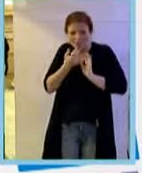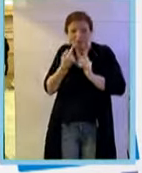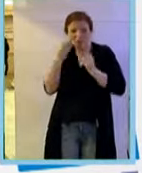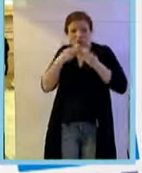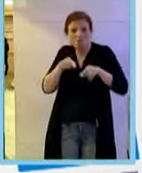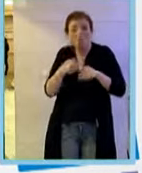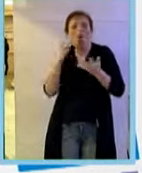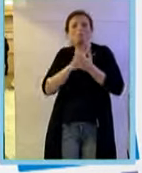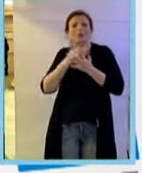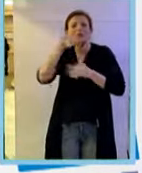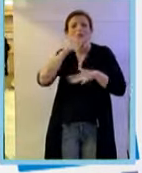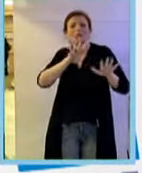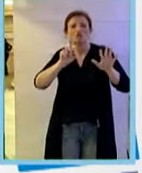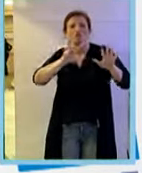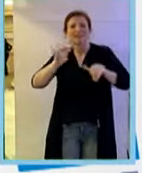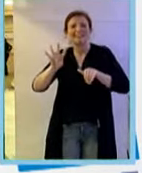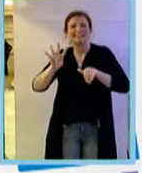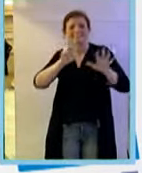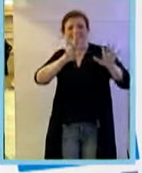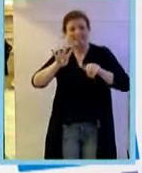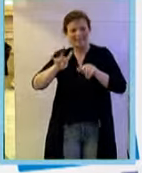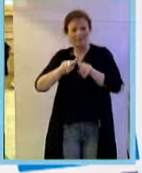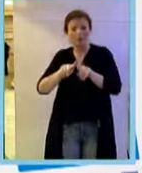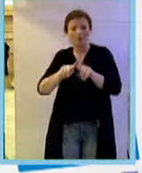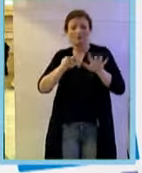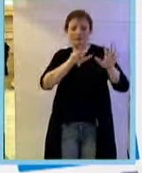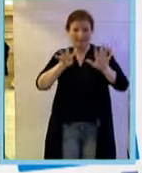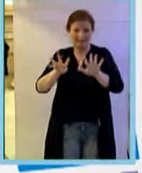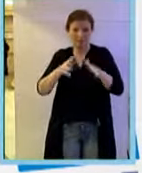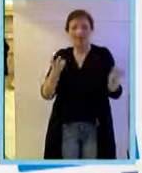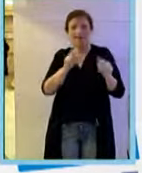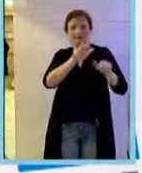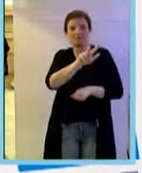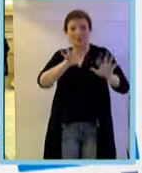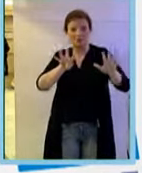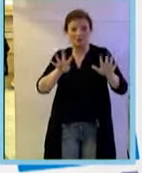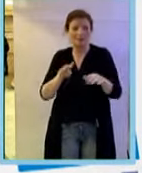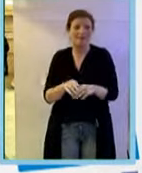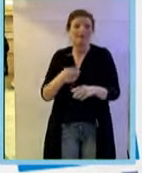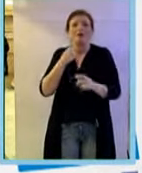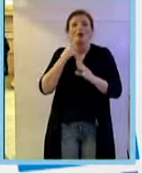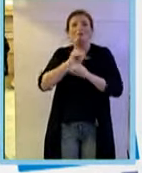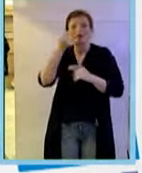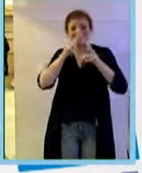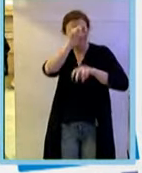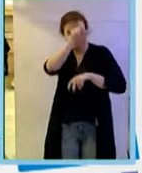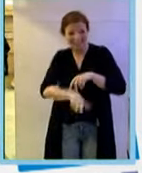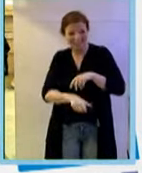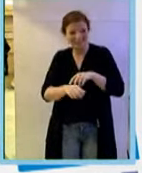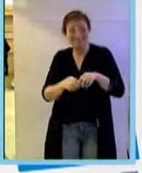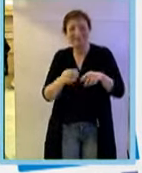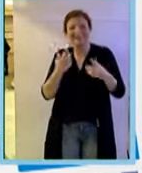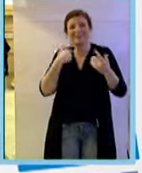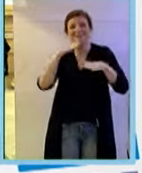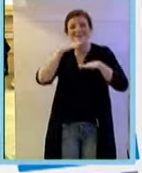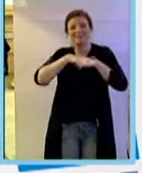del passato studio, pubblicato nel 1939. Questo primo ricercatore all'Università di Rochester ha utilizzato quello all